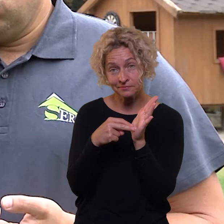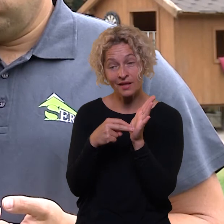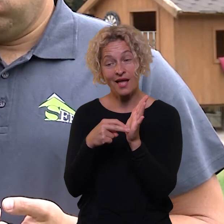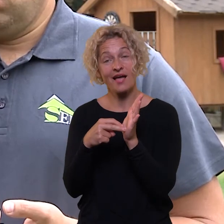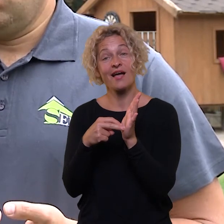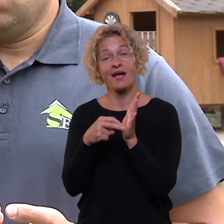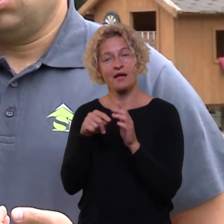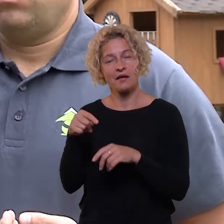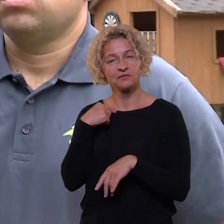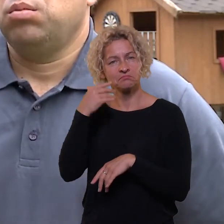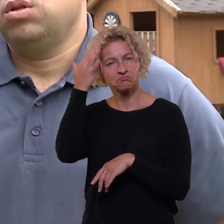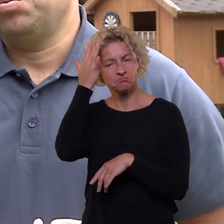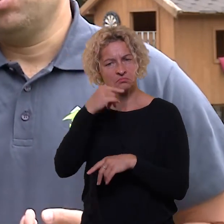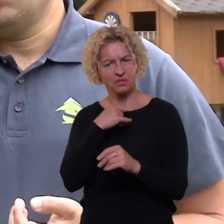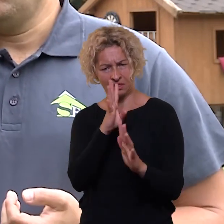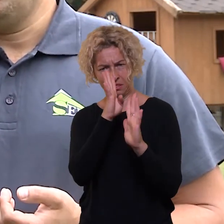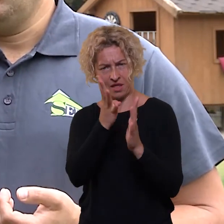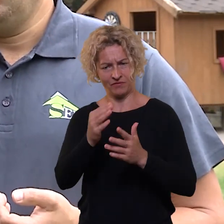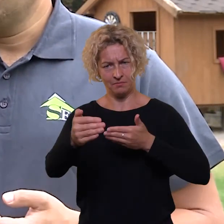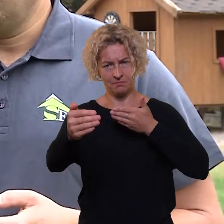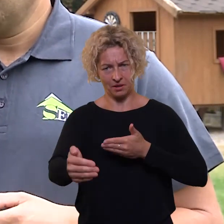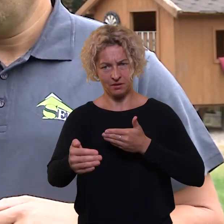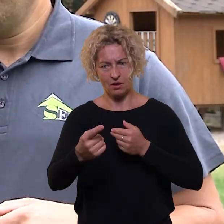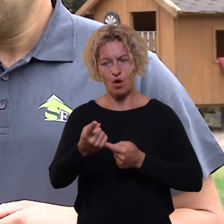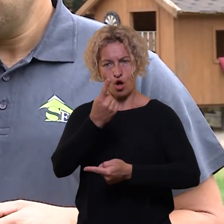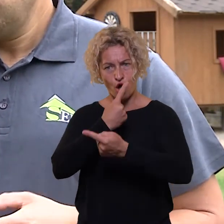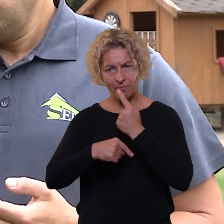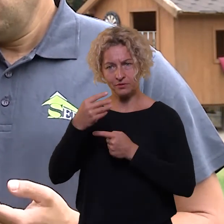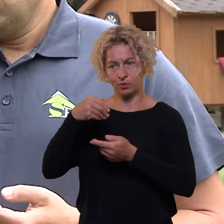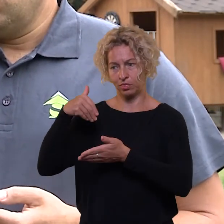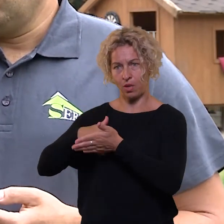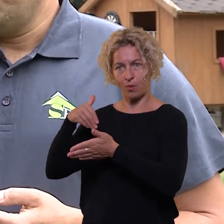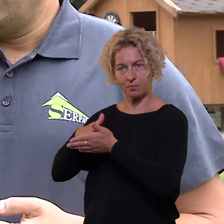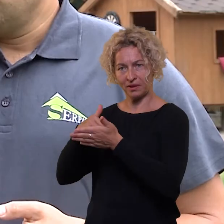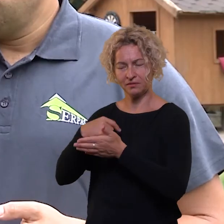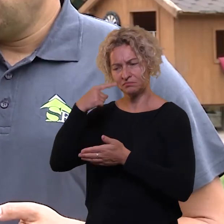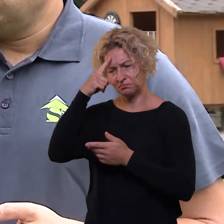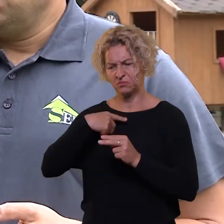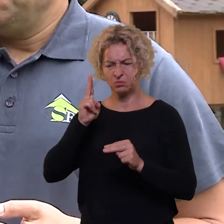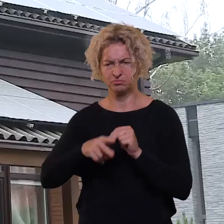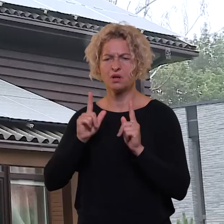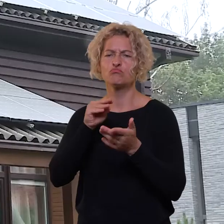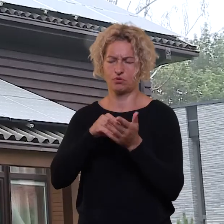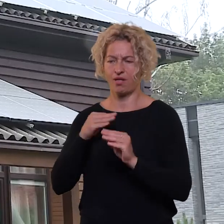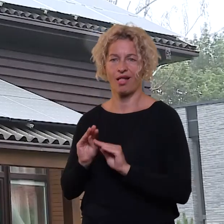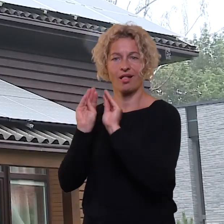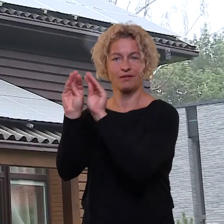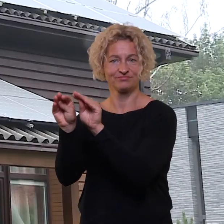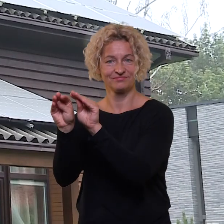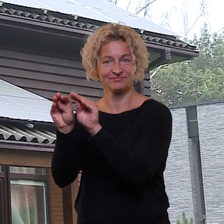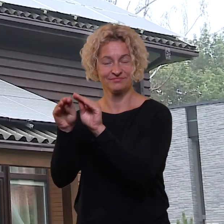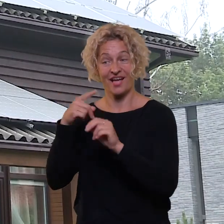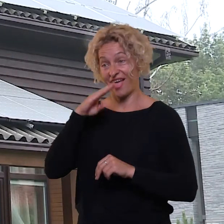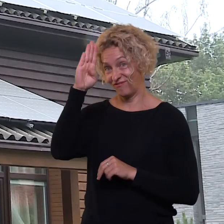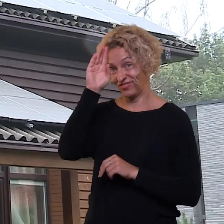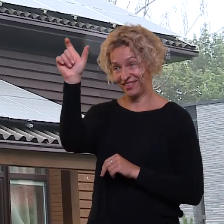Ir susiskaičiavęs, kad man atsipirks kažkur per 9 metus su kompensacija, tiesiog nusprendžiau įsirengti. Gyventoje šiuo metu yra